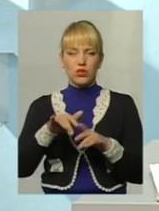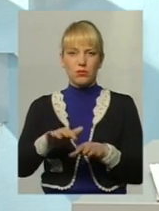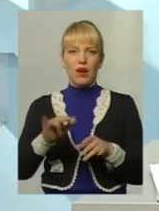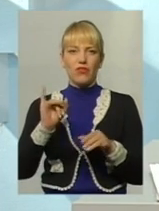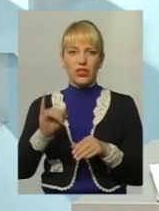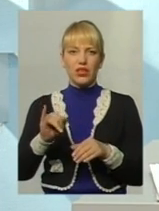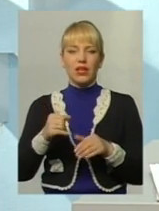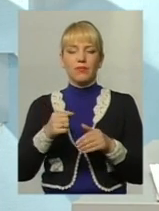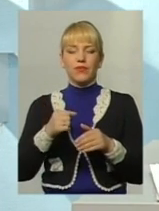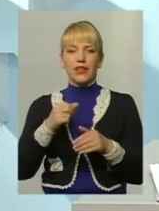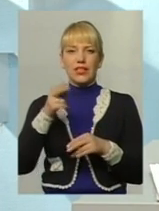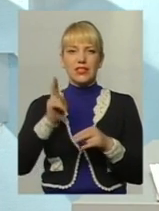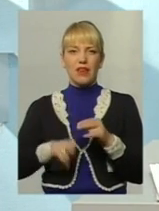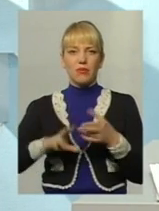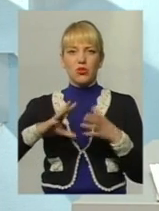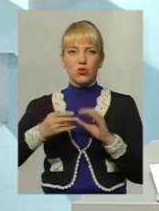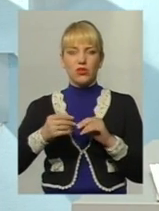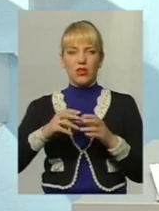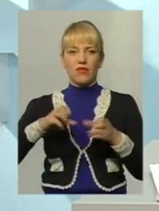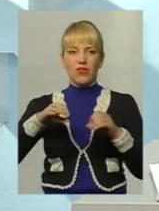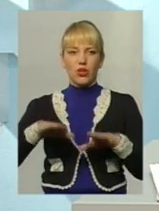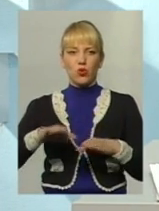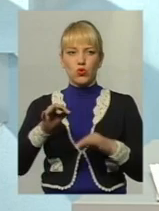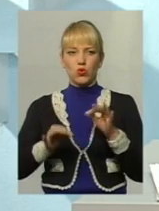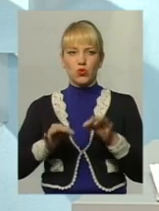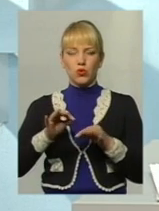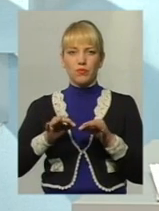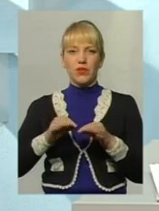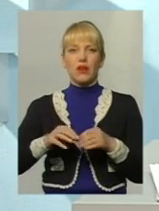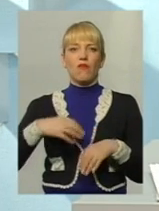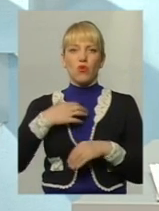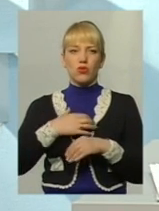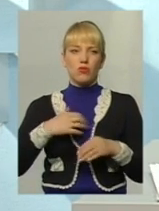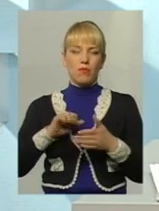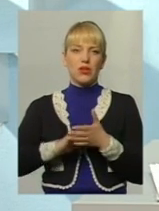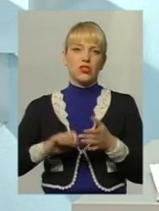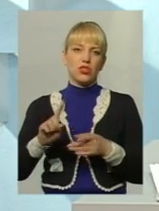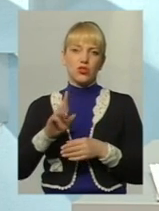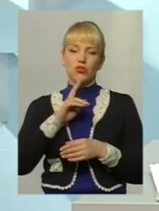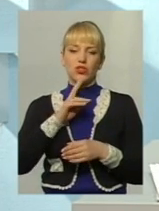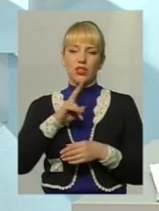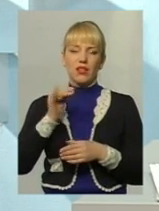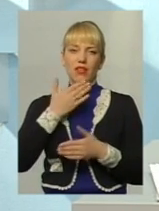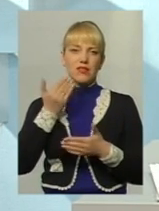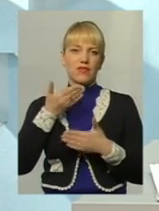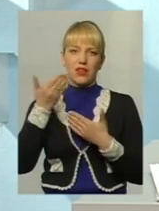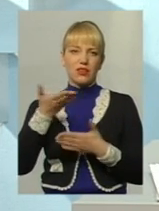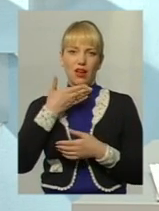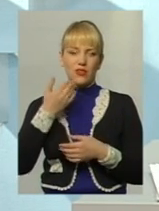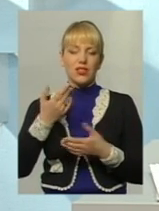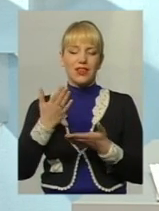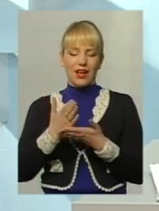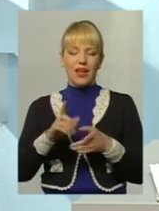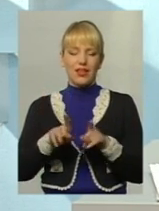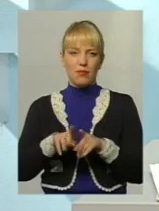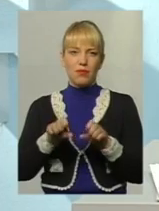з кінцевим результатом, вироком суду. В основному, причина, що жінки не звертаються, хоча таке право є, і